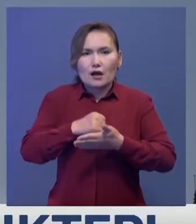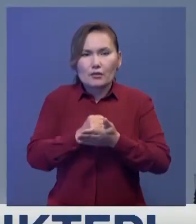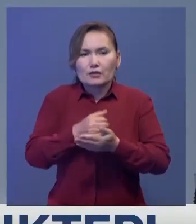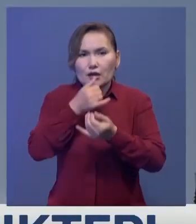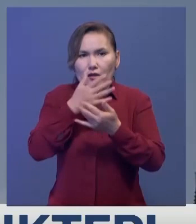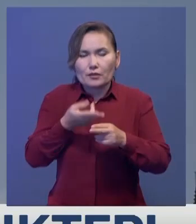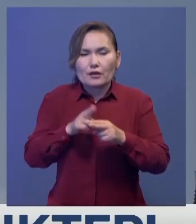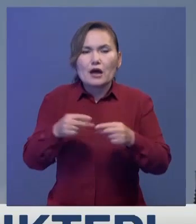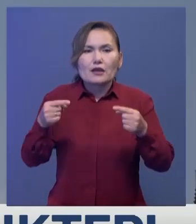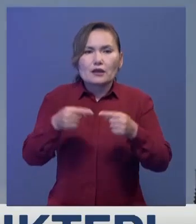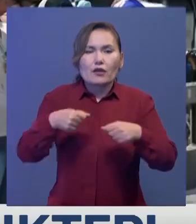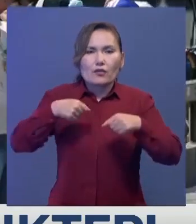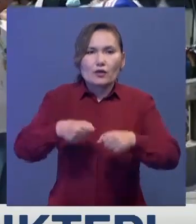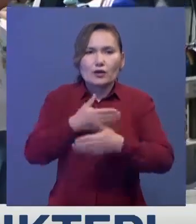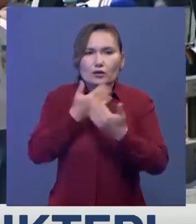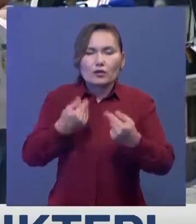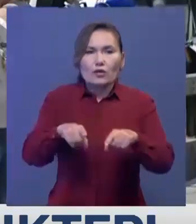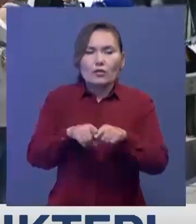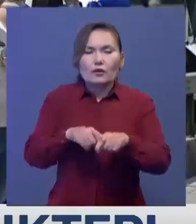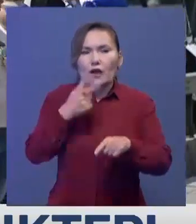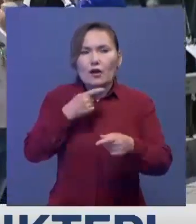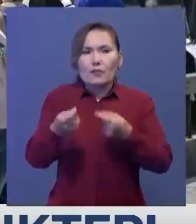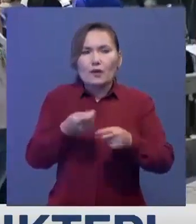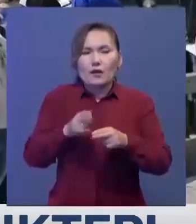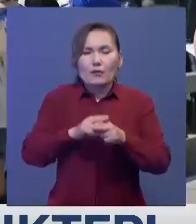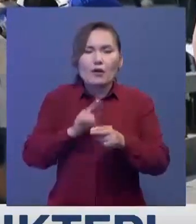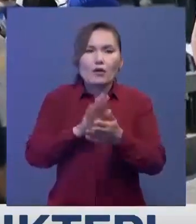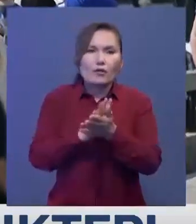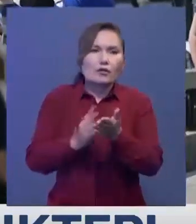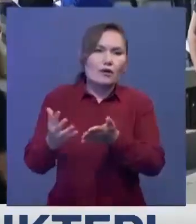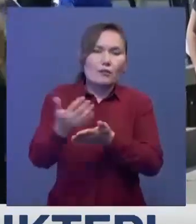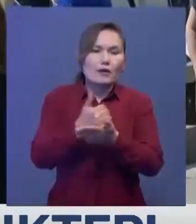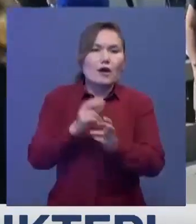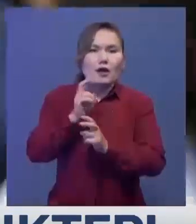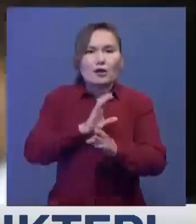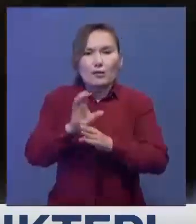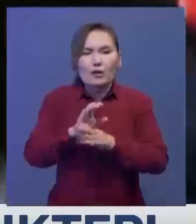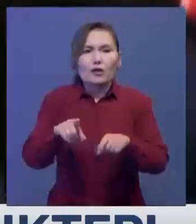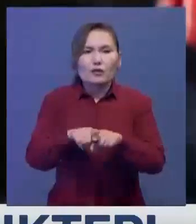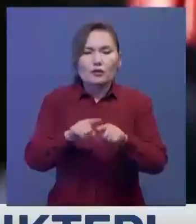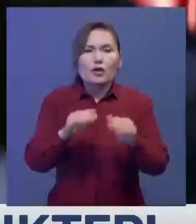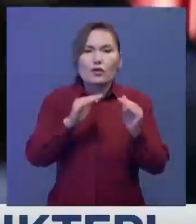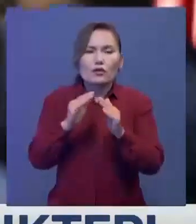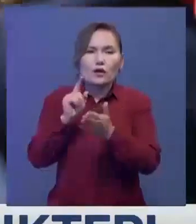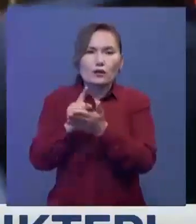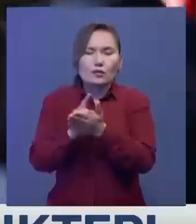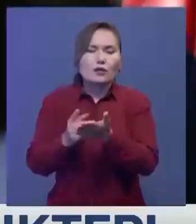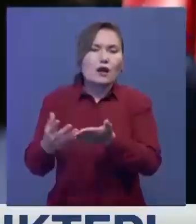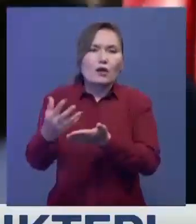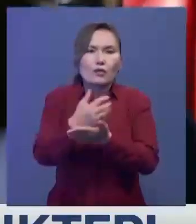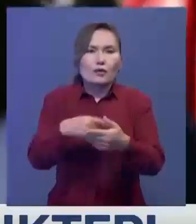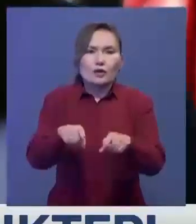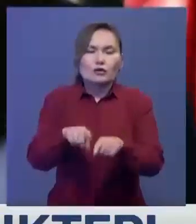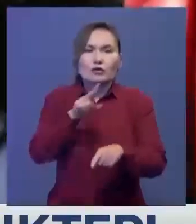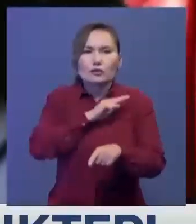Яғни нақты өкілеттік жоқ. Мұндай мәрлер көбіне қоқыс жинау, оны қайта өңдеу, үй салығын жинау, тұрғын үй коммуналдық шаруашылығына